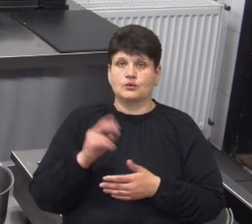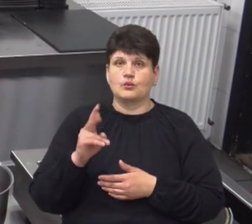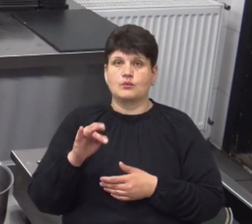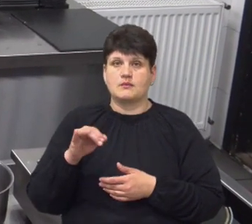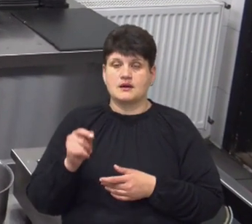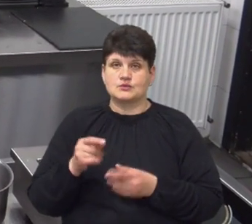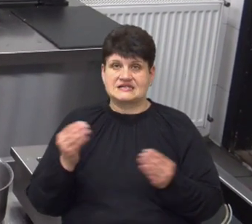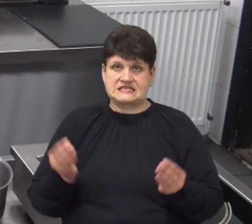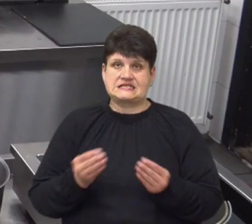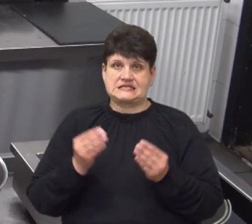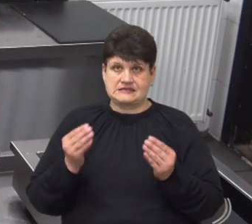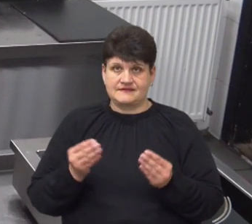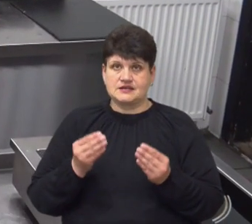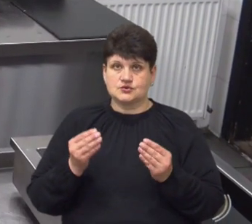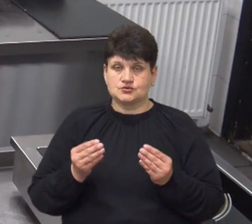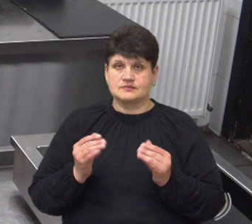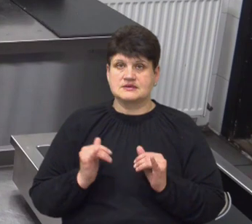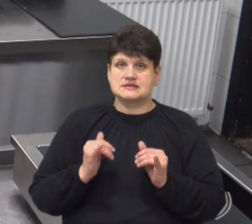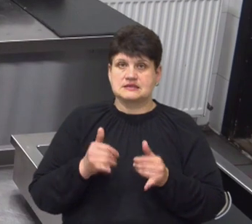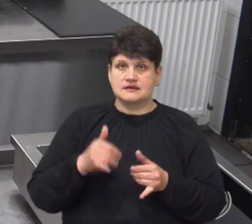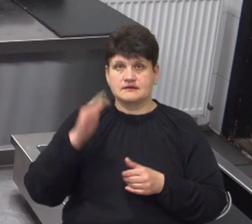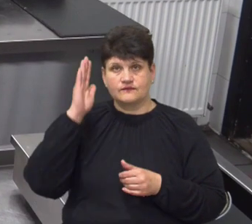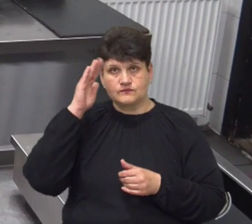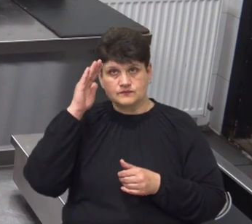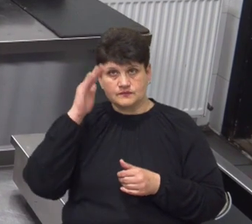свіжу, ми говорили, і заливаємо водичкою.